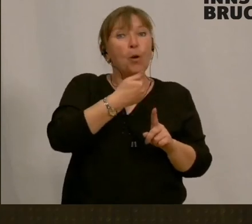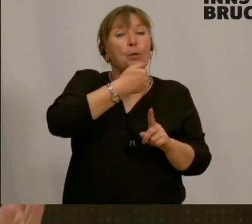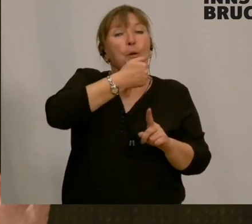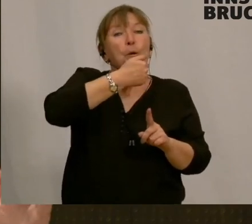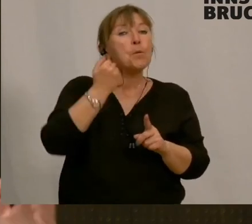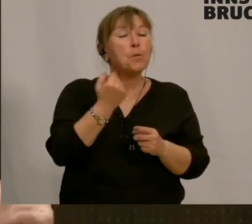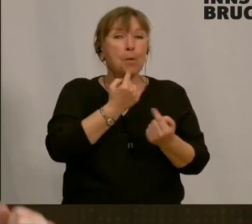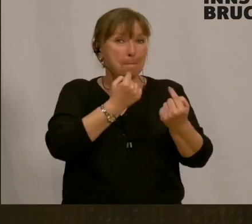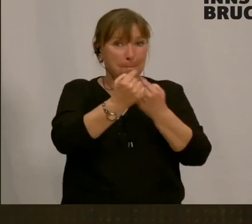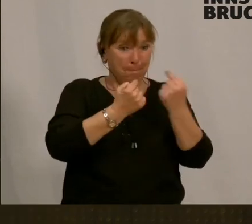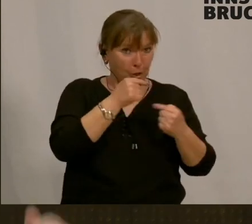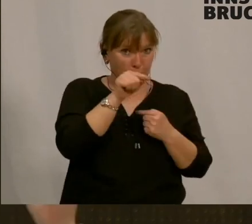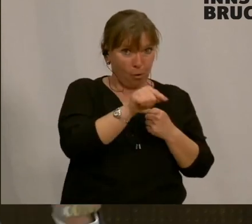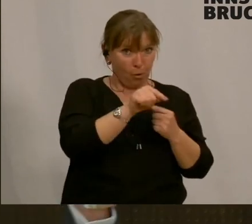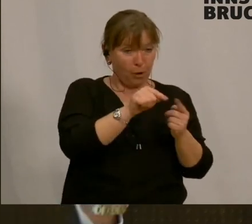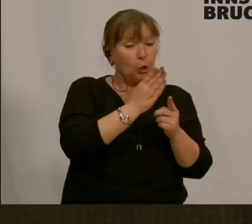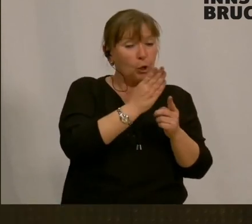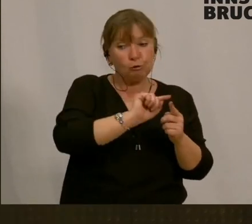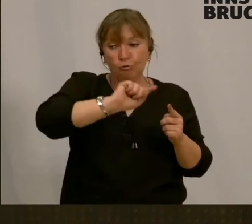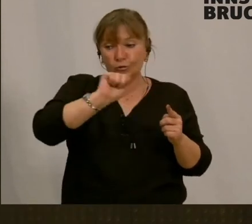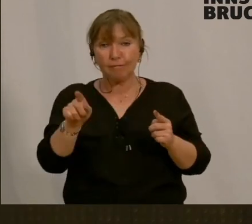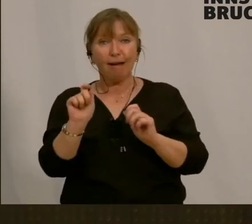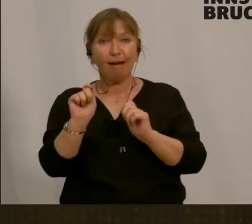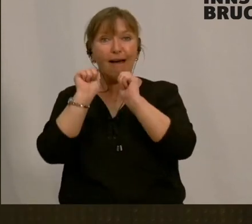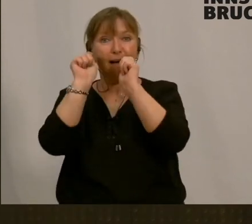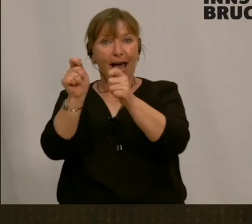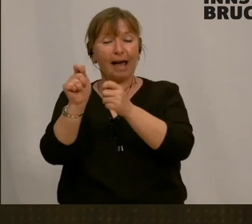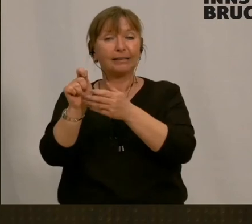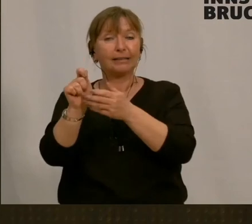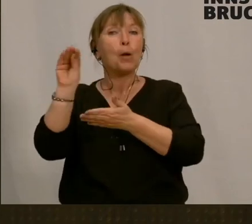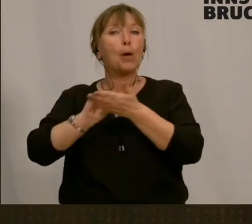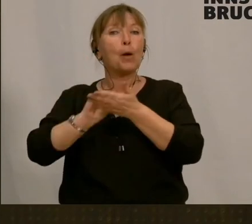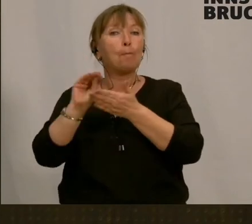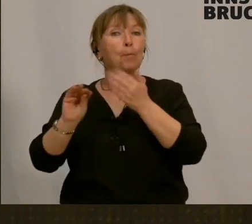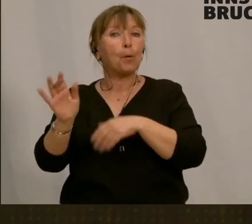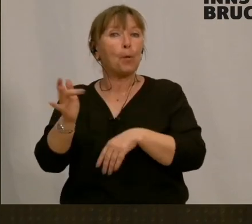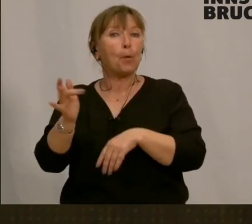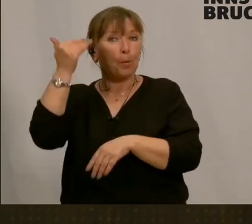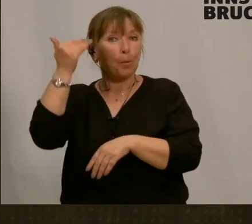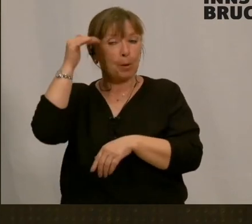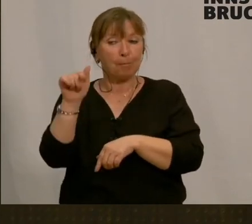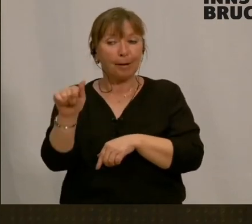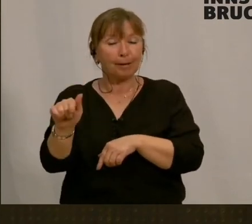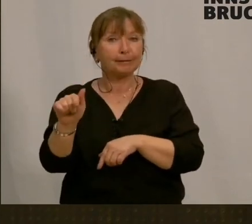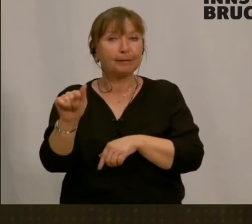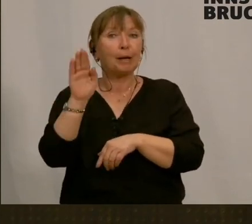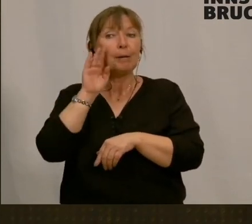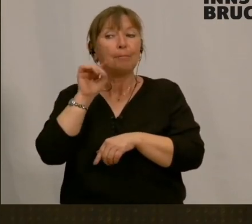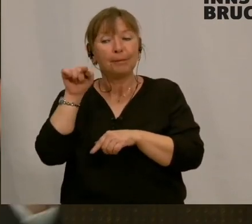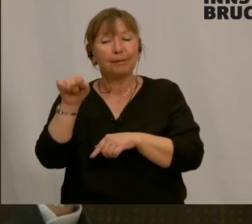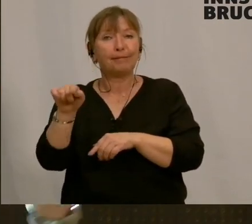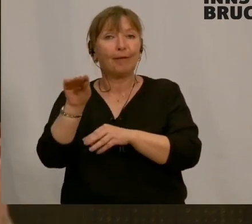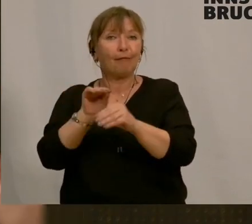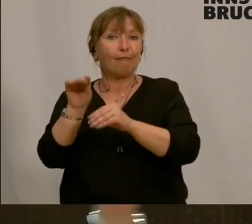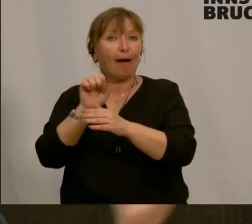hat, war schon das Ansuchen da an das Büro des Bürgermeisters, dort diese zu unterstützen. So,